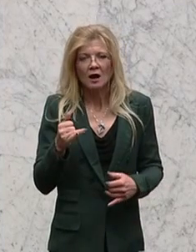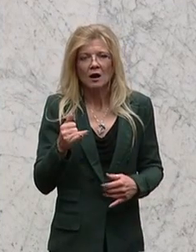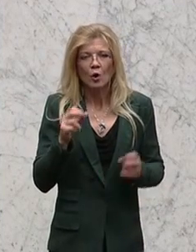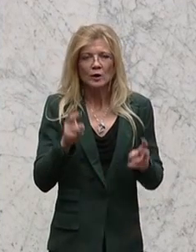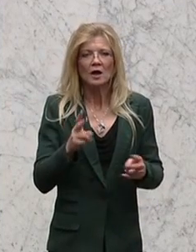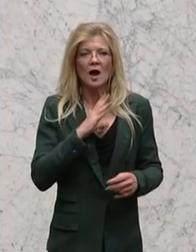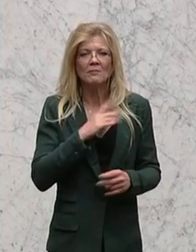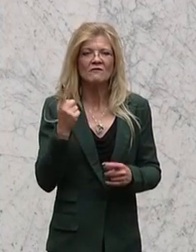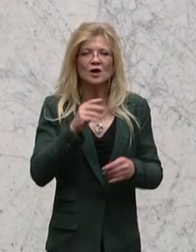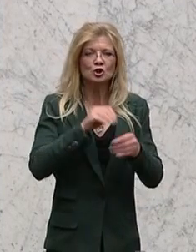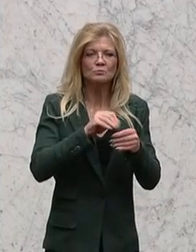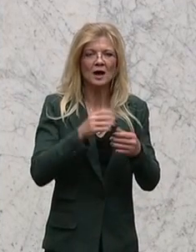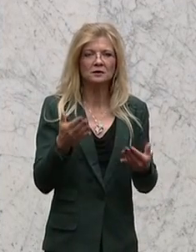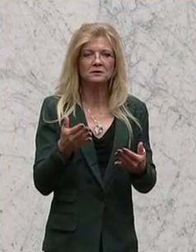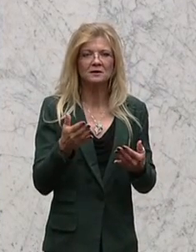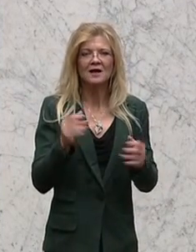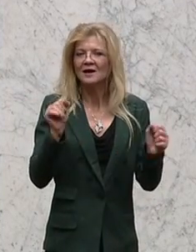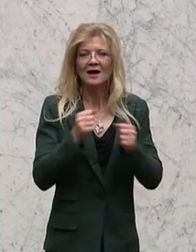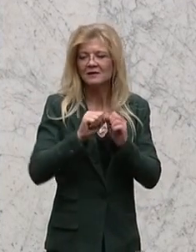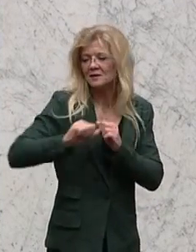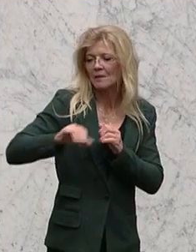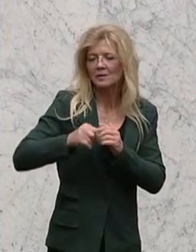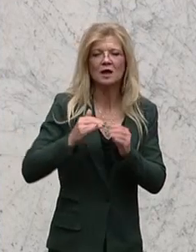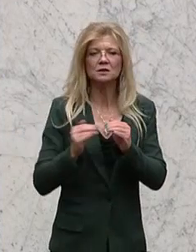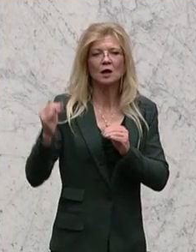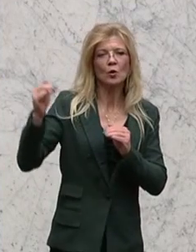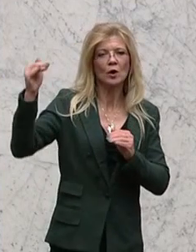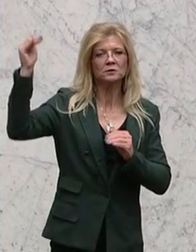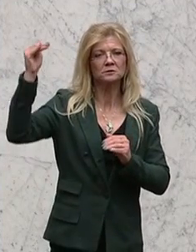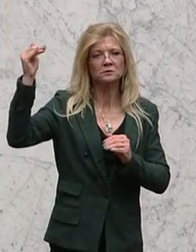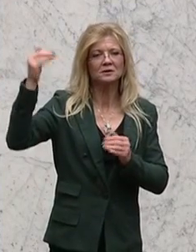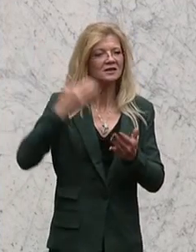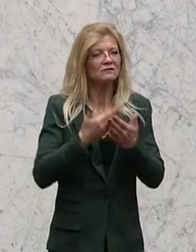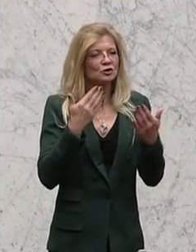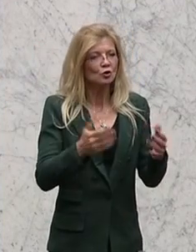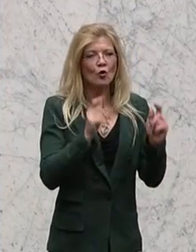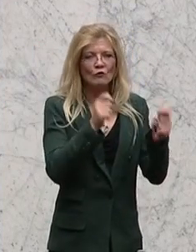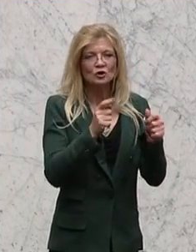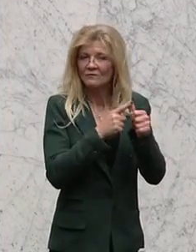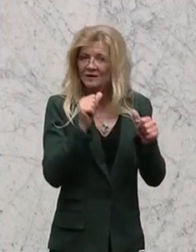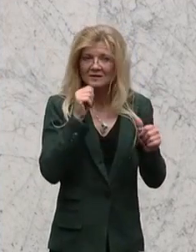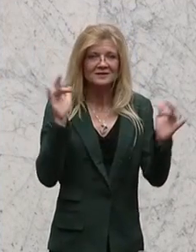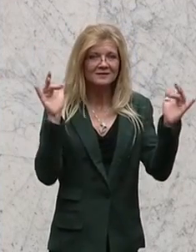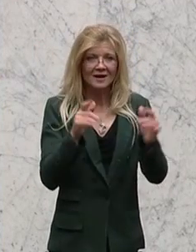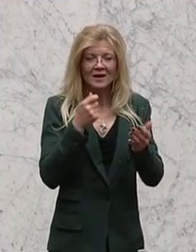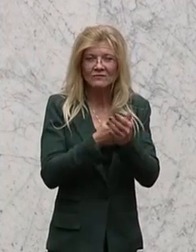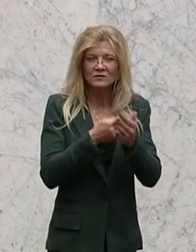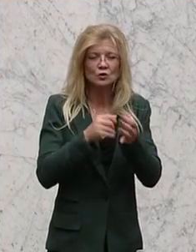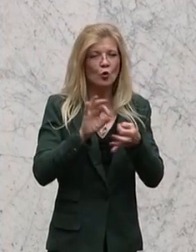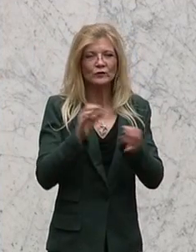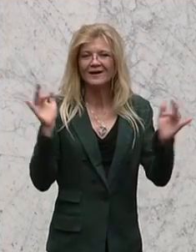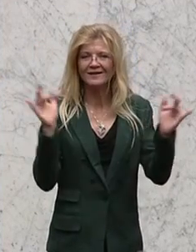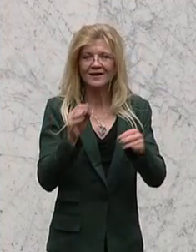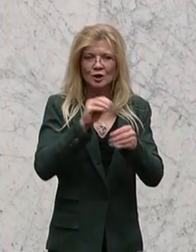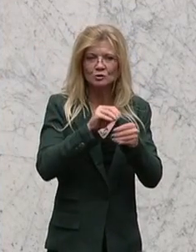Abgabenlast durch diese Vorschläge sich weiter erhöht. Und genau deswegen werden wir solchen Vorschlägen sagen, es keine Gegenfinanzierungs oder Gegensparmaßnahmen gibt,